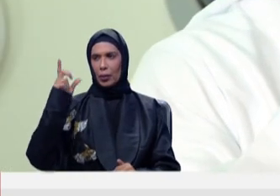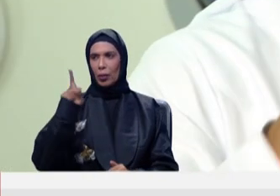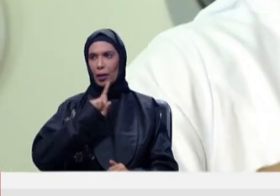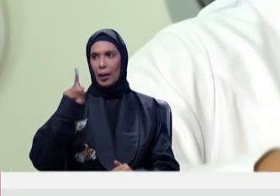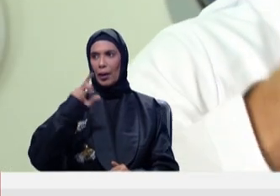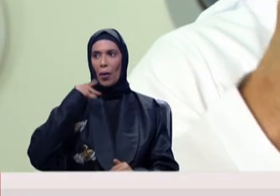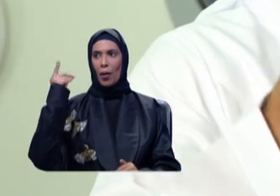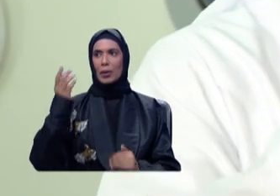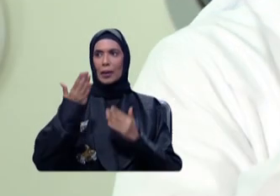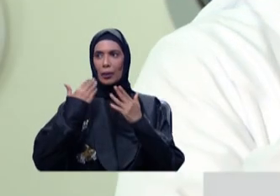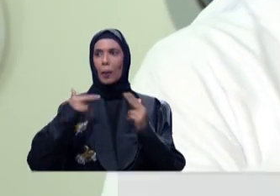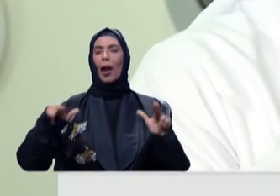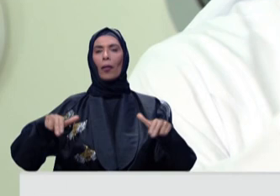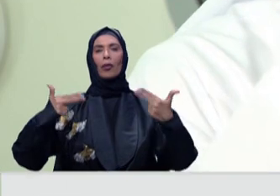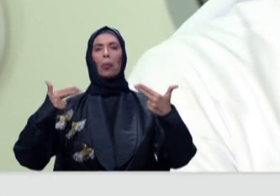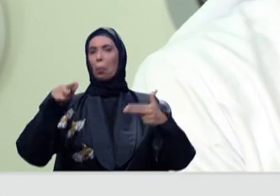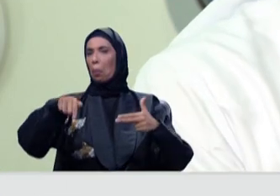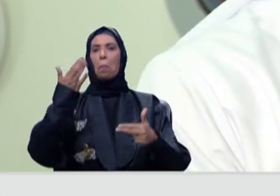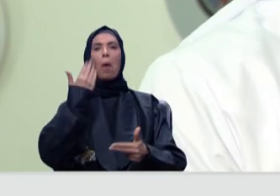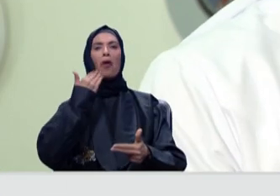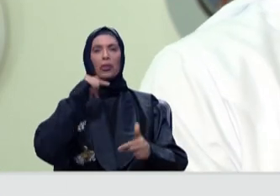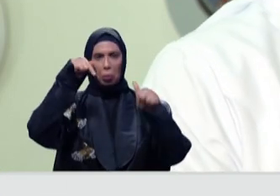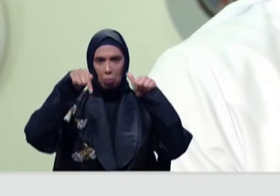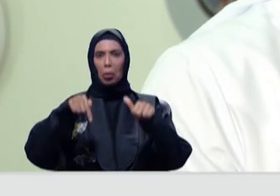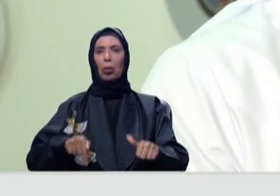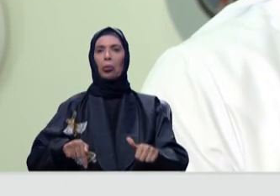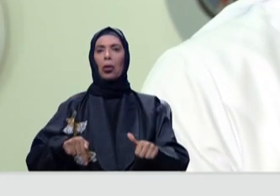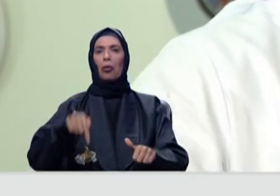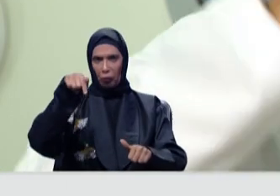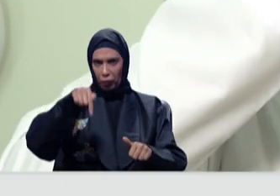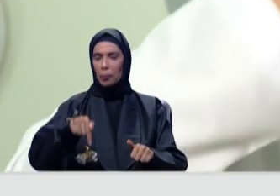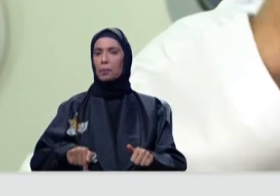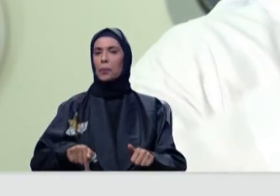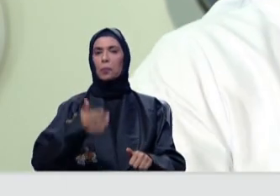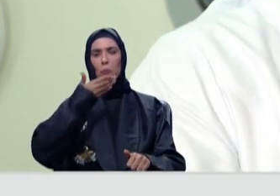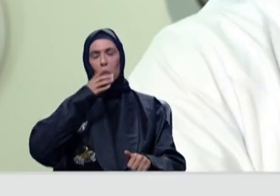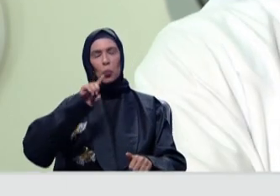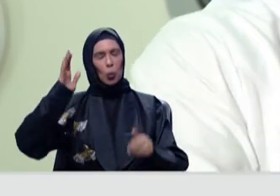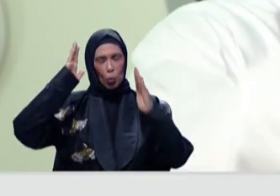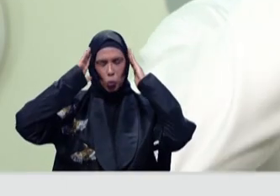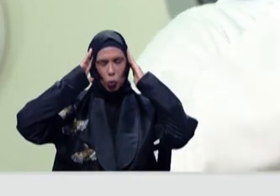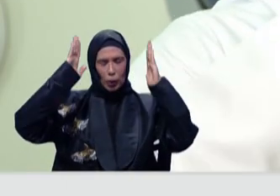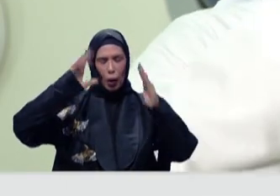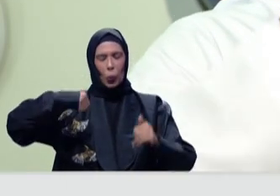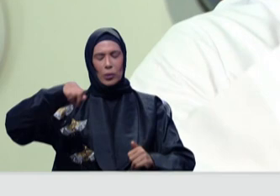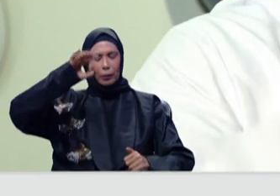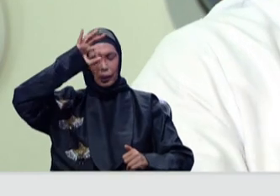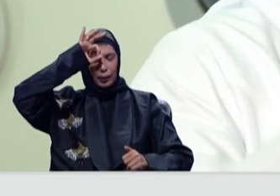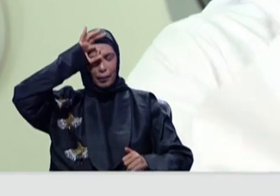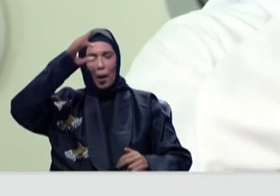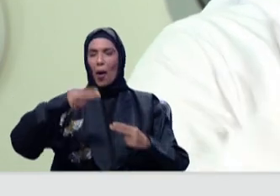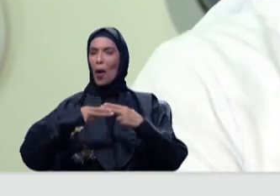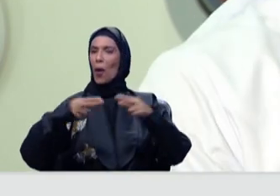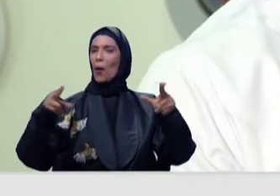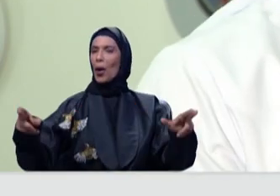التواصل بالفيديو الخاص بالصم متوفرا أما الآن فأصبح متوفرا شكرا لوزارة الداخلية لأنه فتحت خط